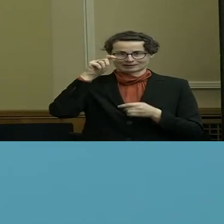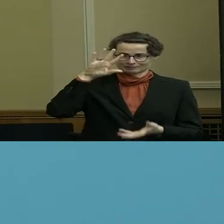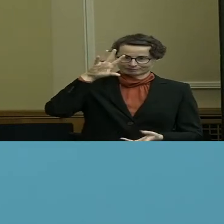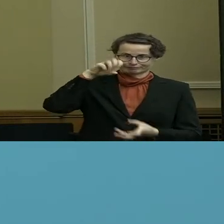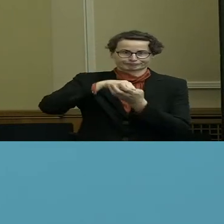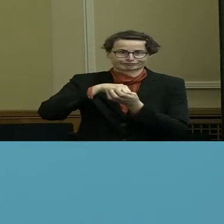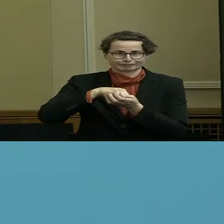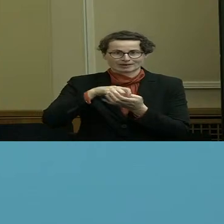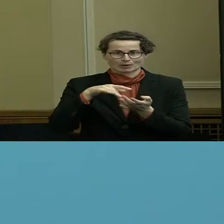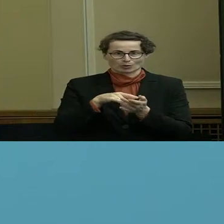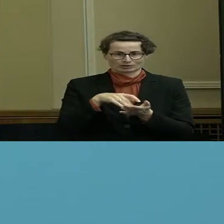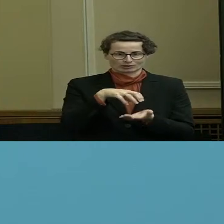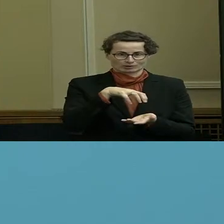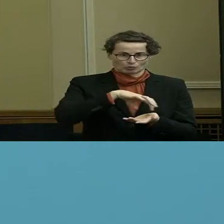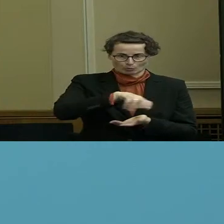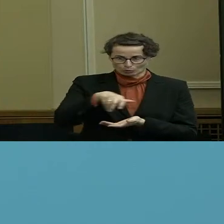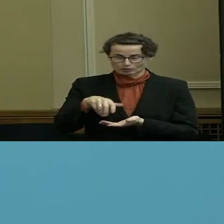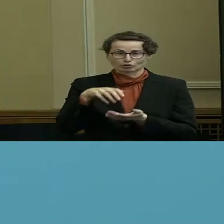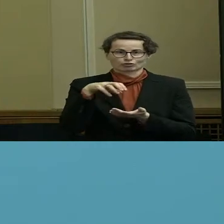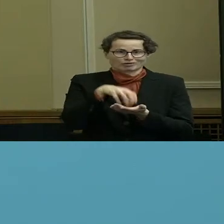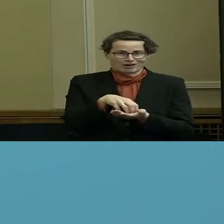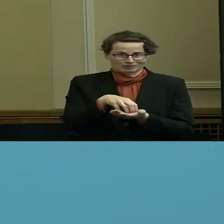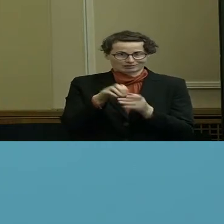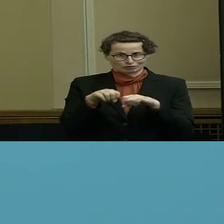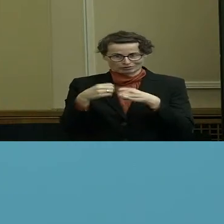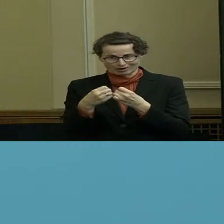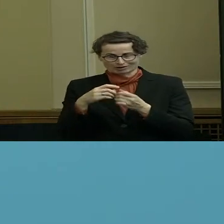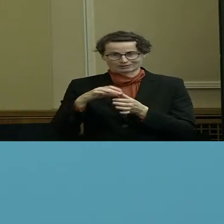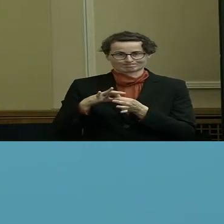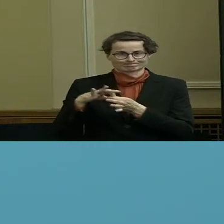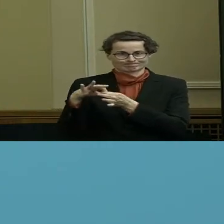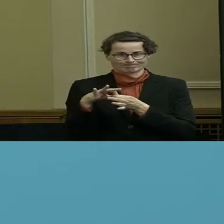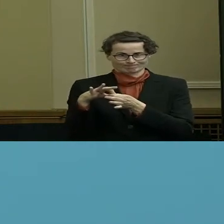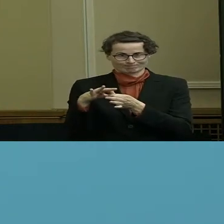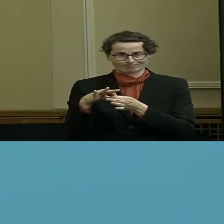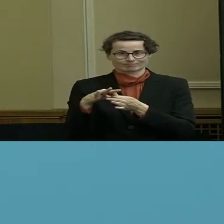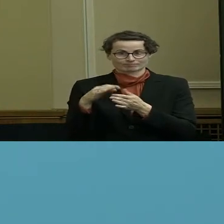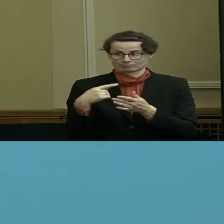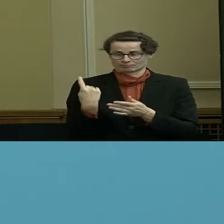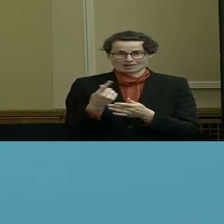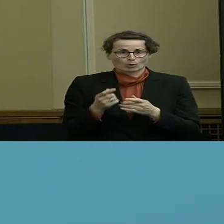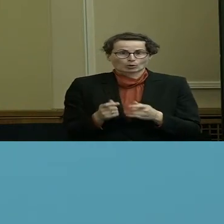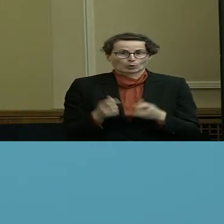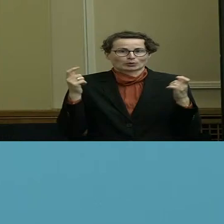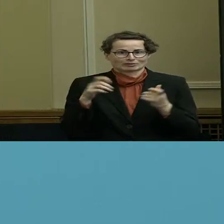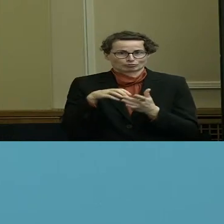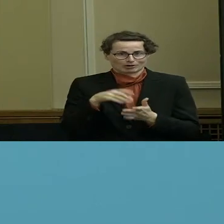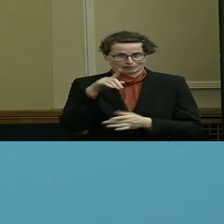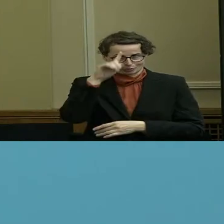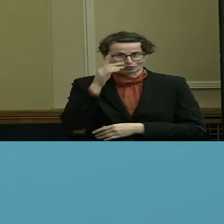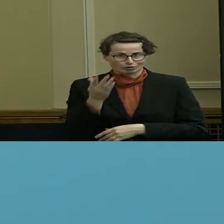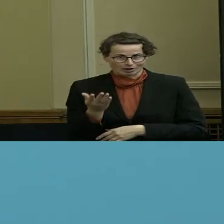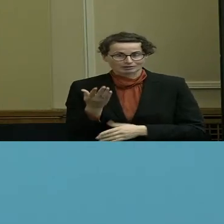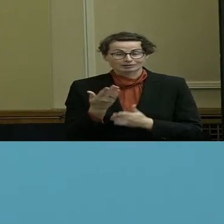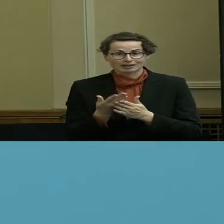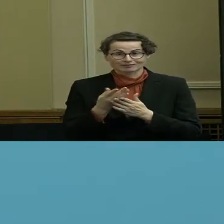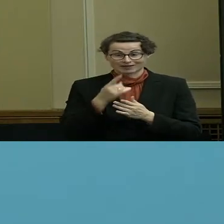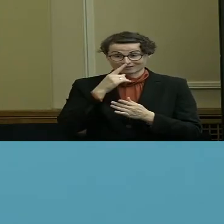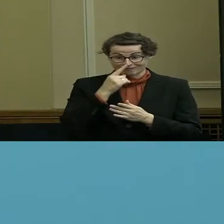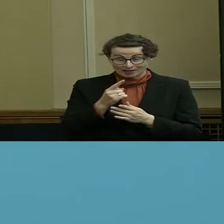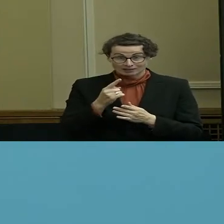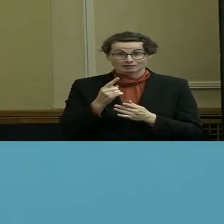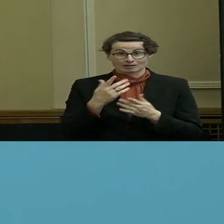Stadt in Deutschland hat es dann auch immer noch mal ein besonderes Gewicht.